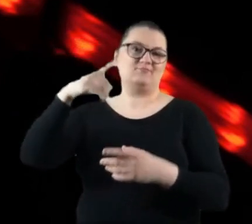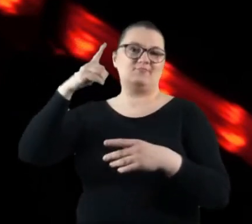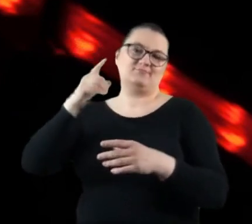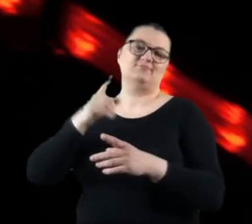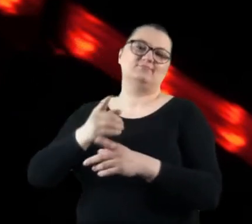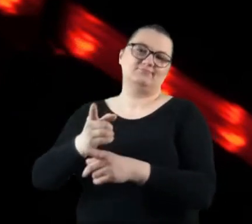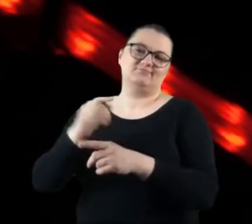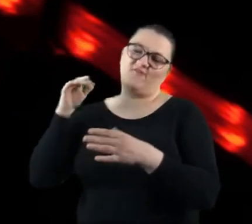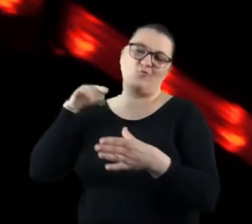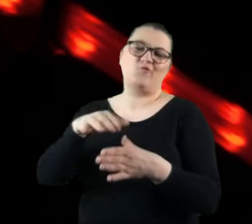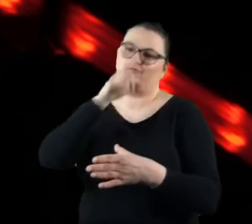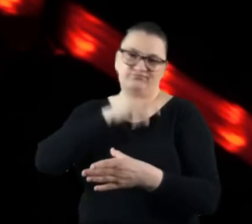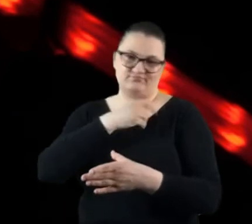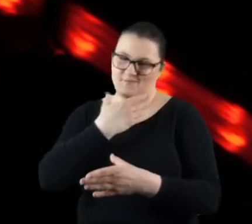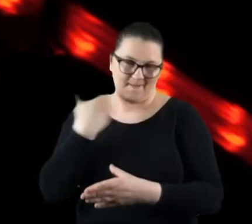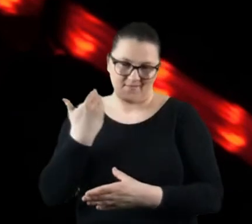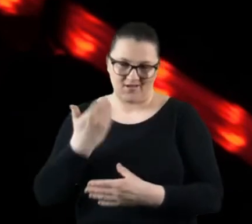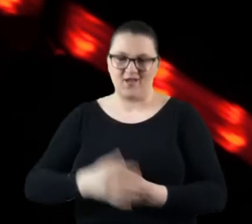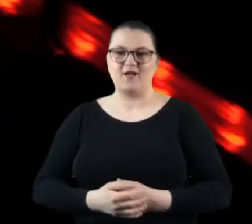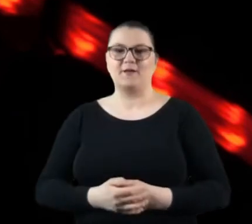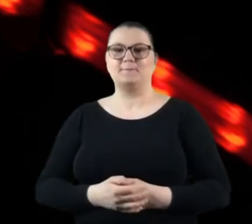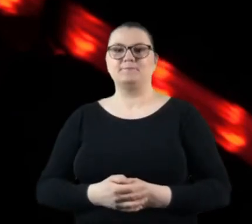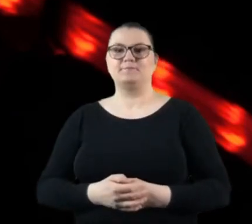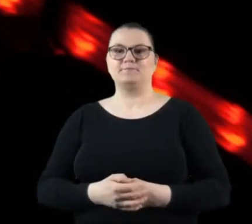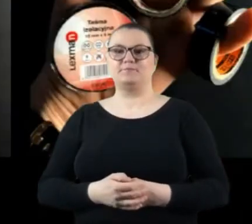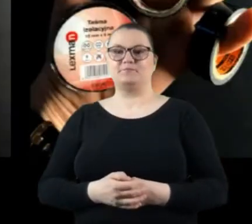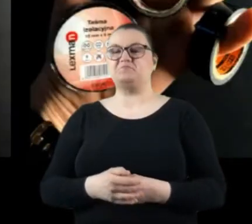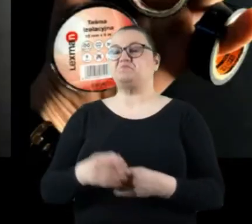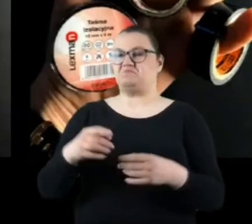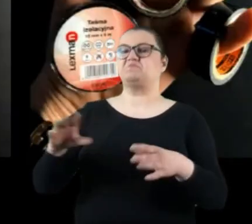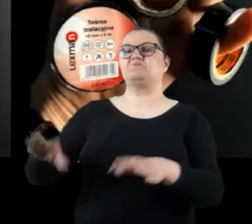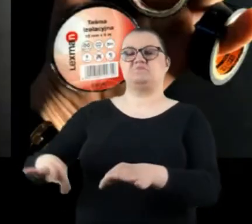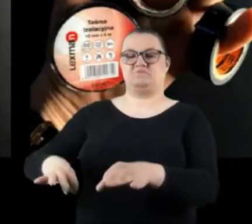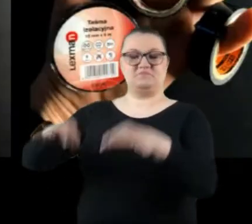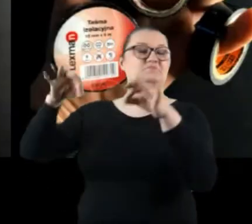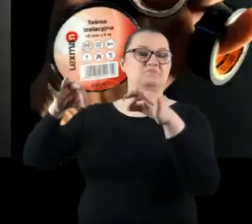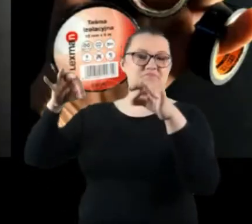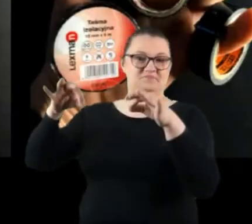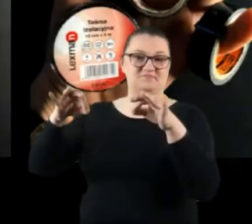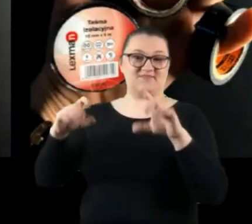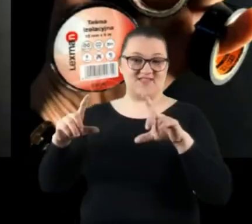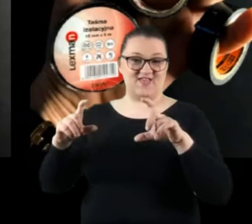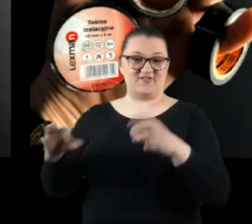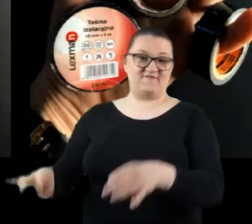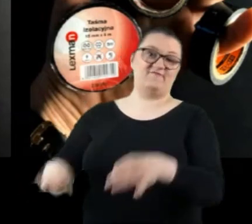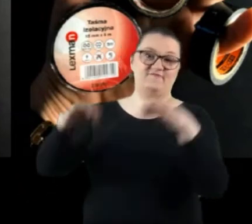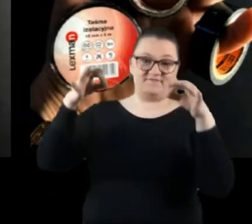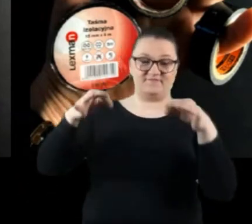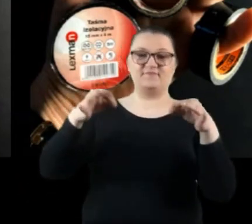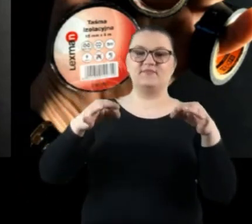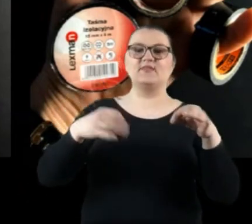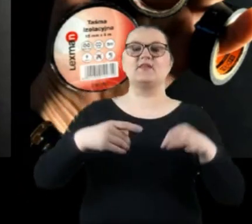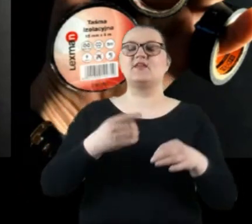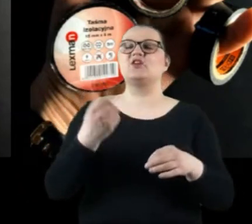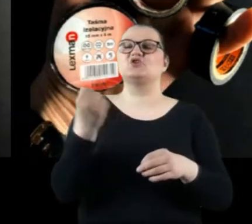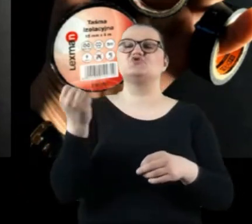naszej fotografii. Wyciągamy takie zdjęcie w ciemni i moczymy je w